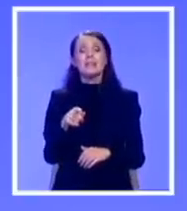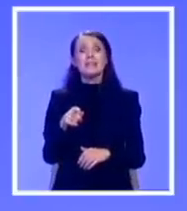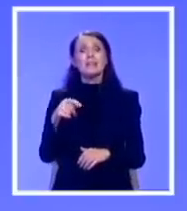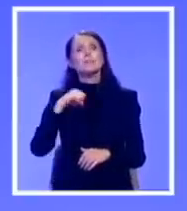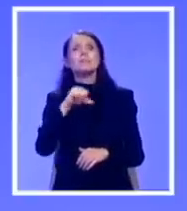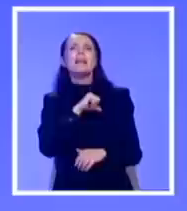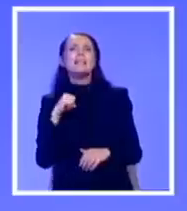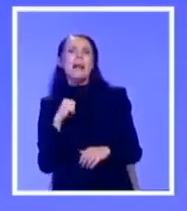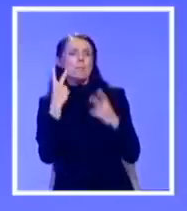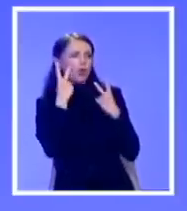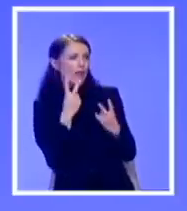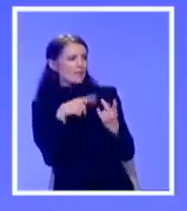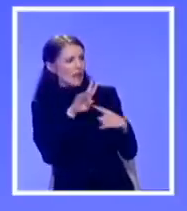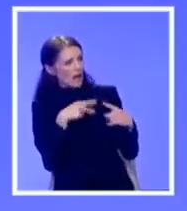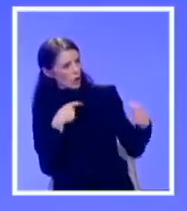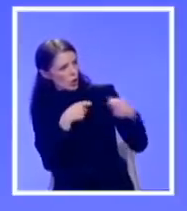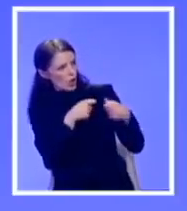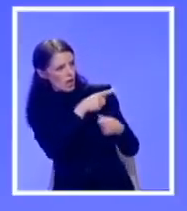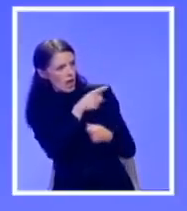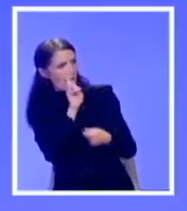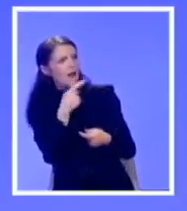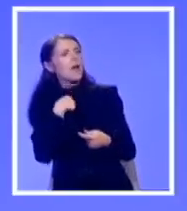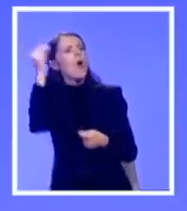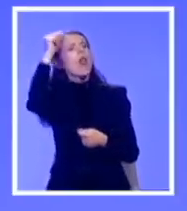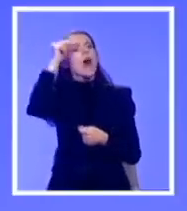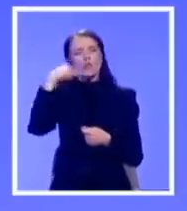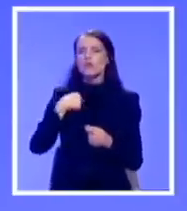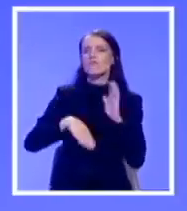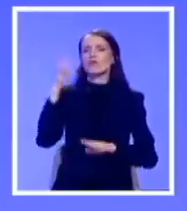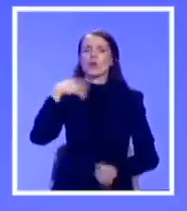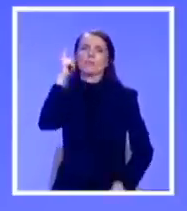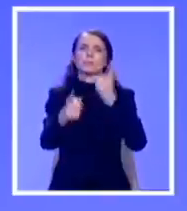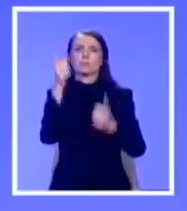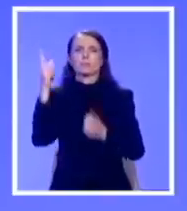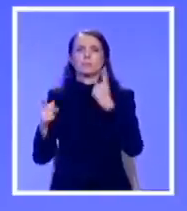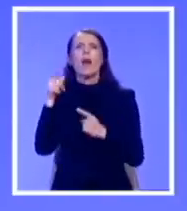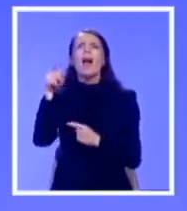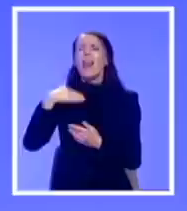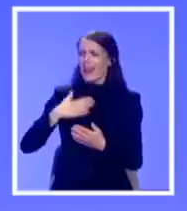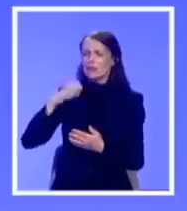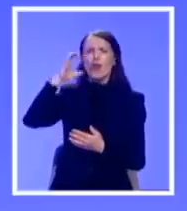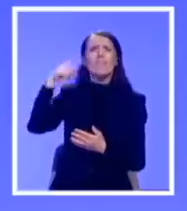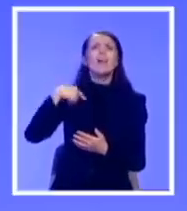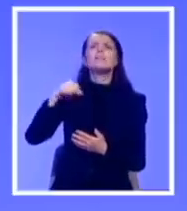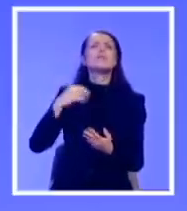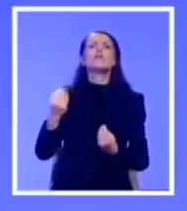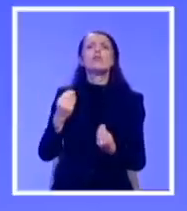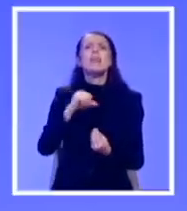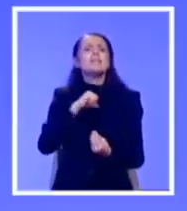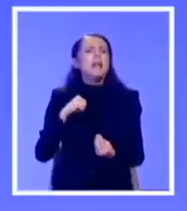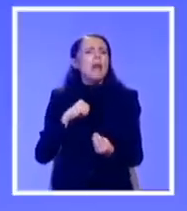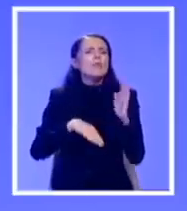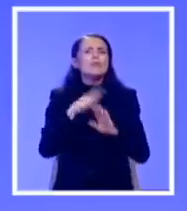poloku, kako da usavaše svoj autokratski oblik vladanja Srbijom. Njih zanima kako mogu da dođu do novca koji im omogućava